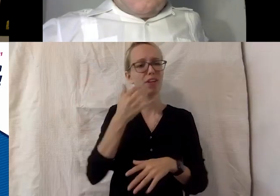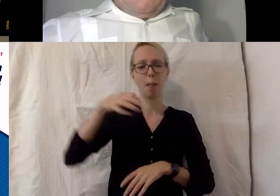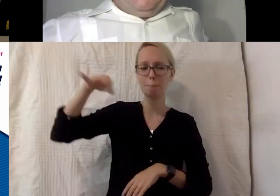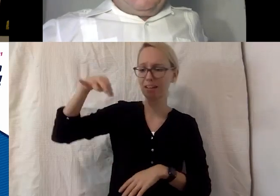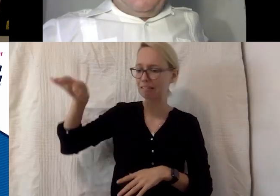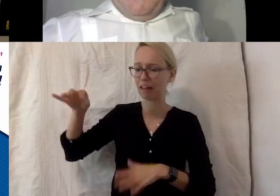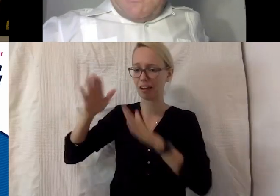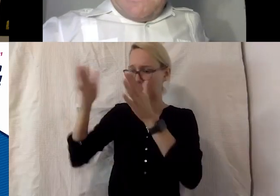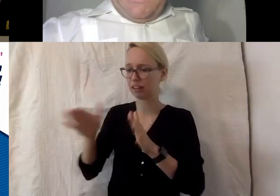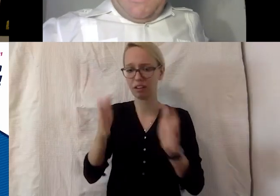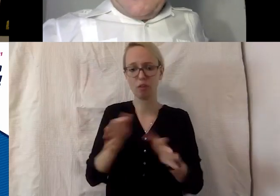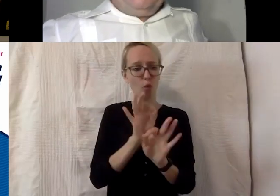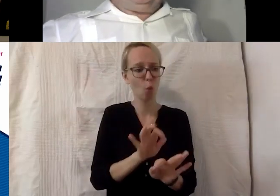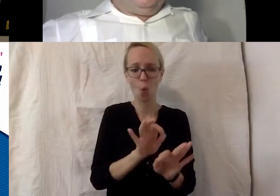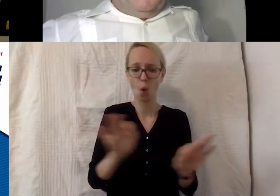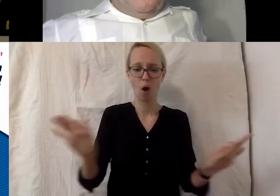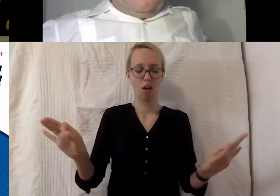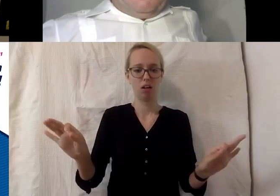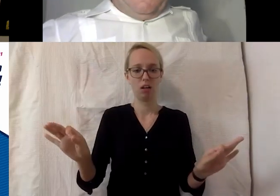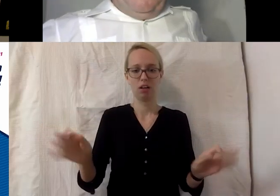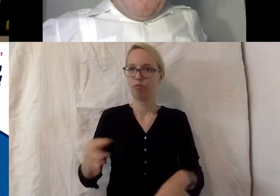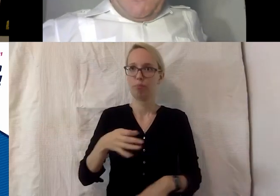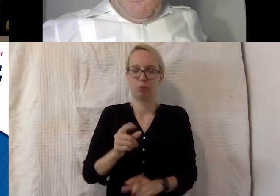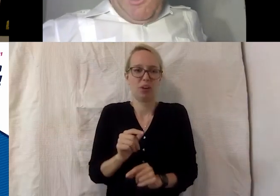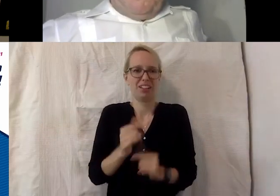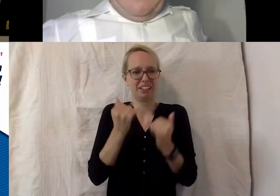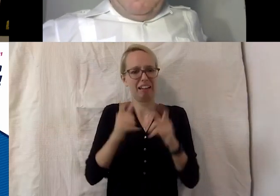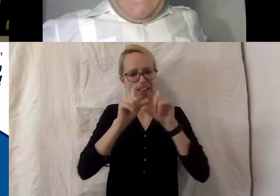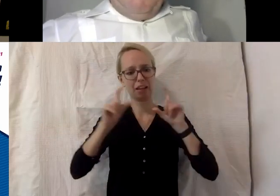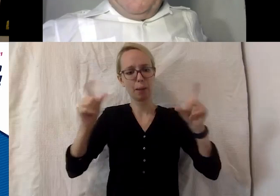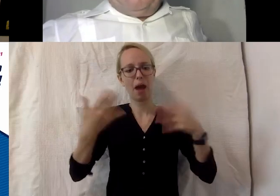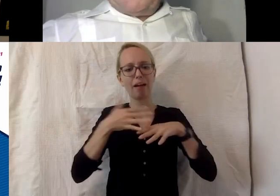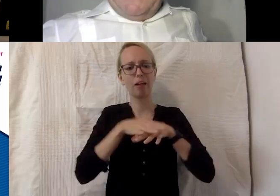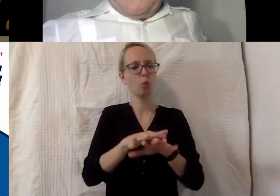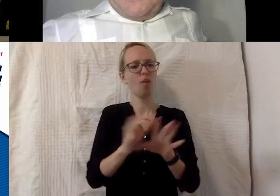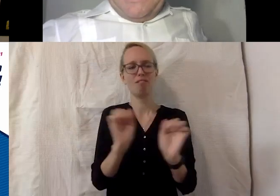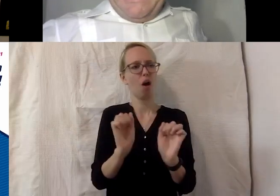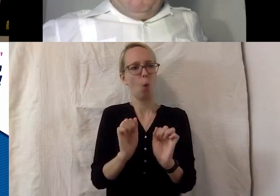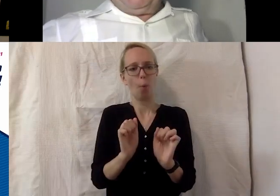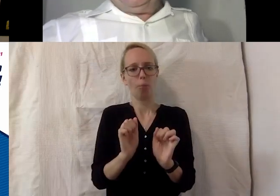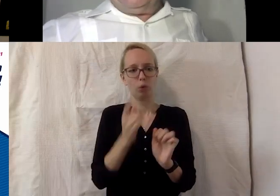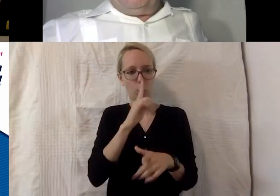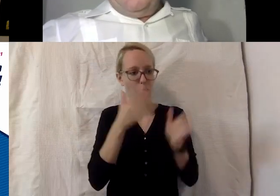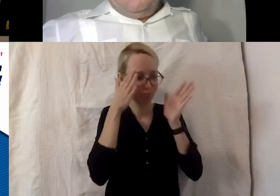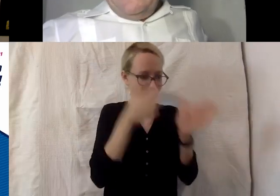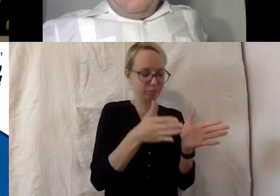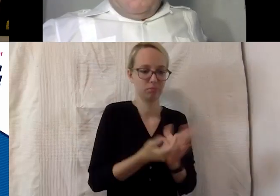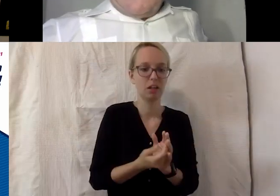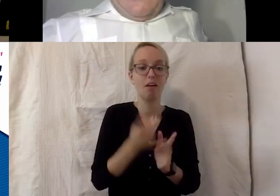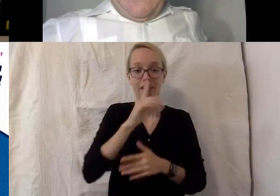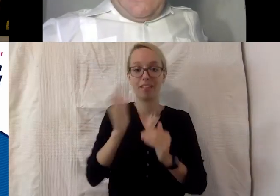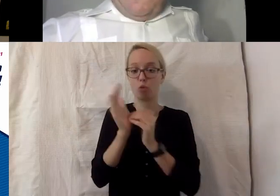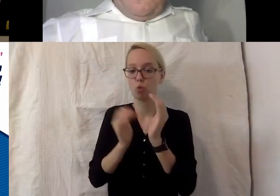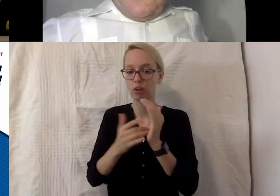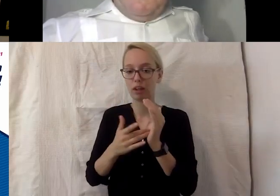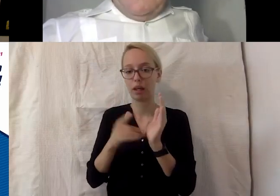muss das eigentlich ein Querschnittsthema sein und wenn man überhaupt in dem Bereich was systemisch ändern will, dann